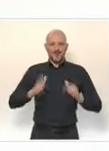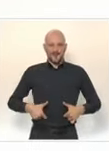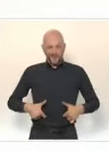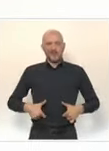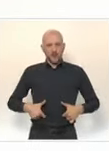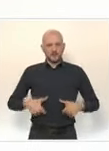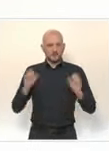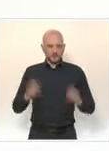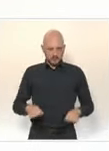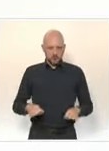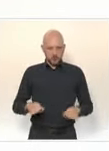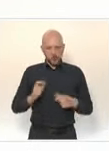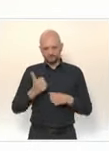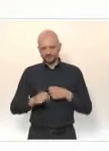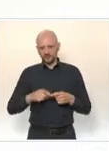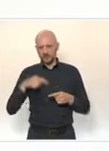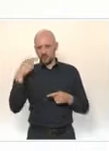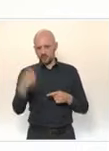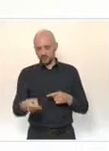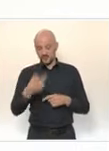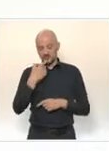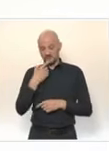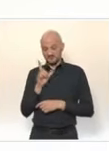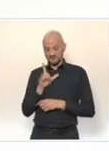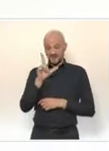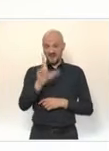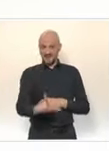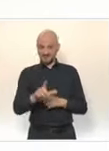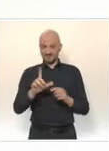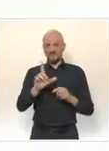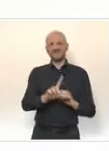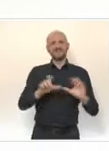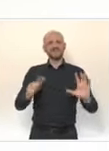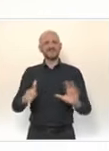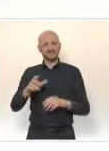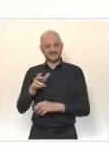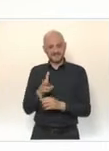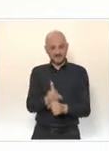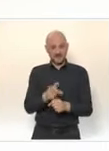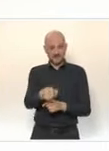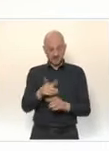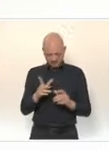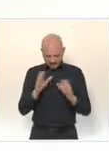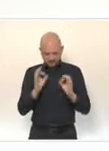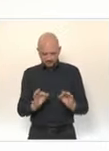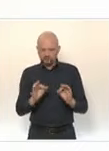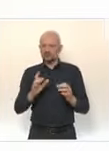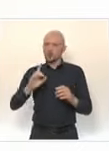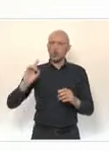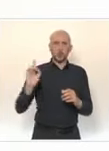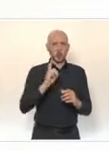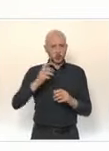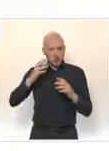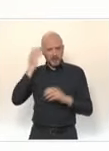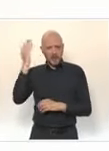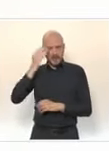président de la République. Dès ce lundi 26 avril, tous les élèves des écoles maternelles et élémentaires ainsi que leurs